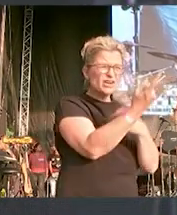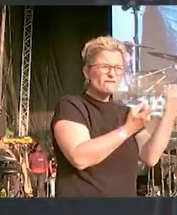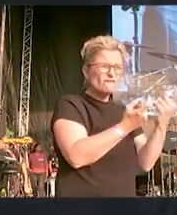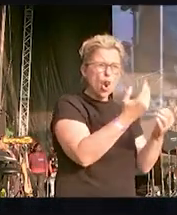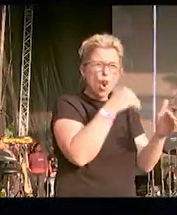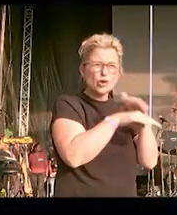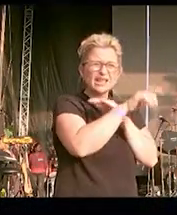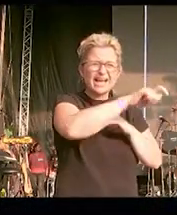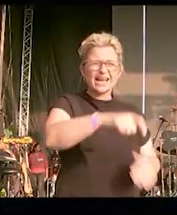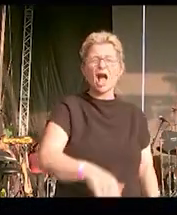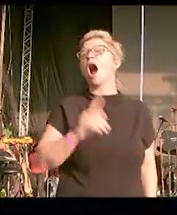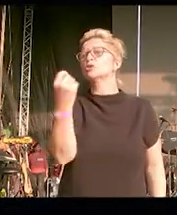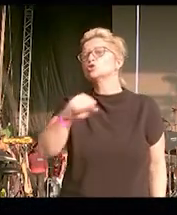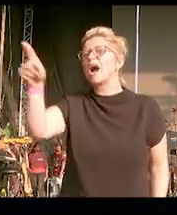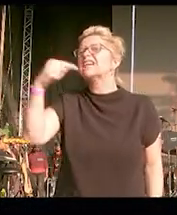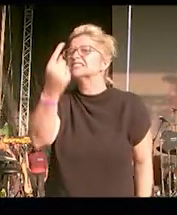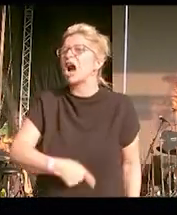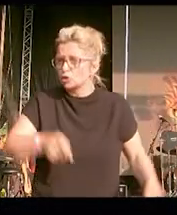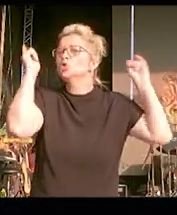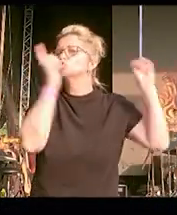aber das ist die Antwort der Rechten.